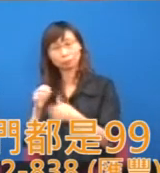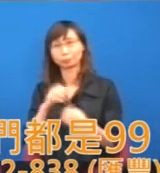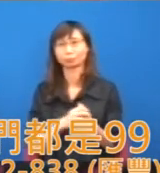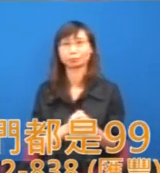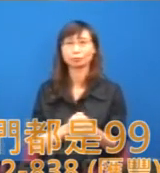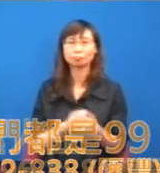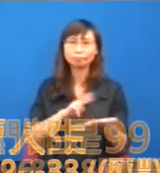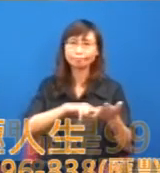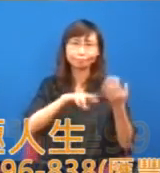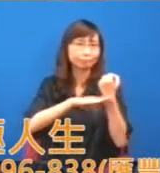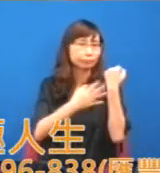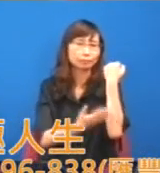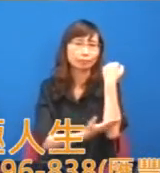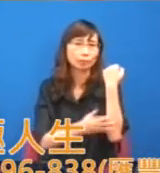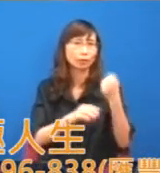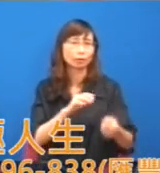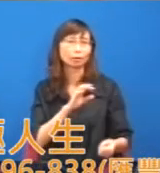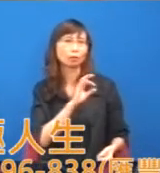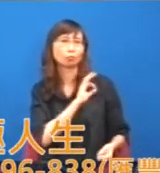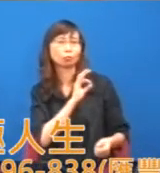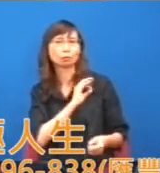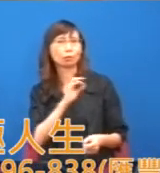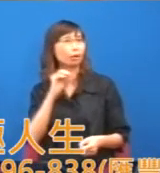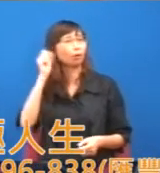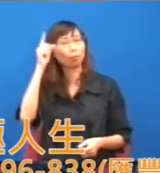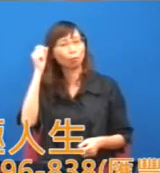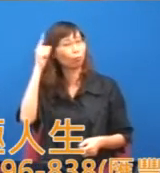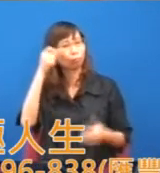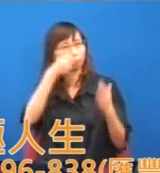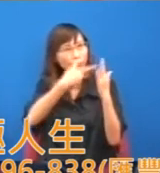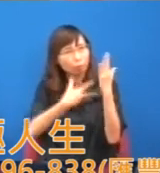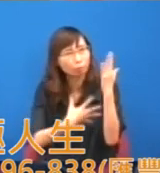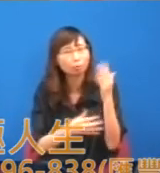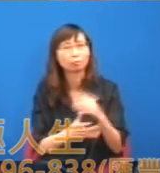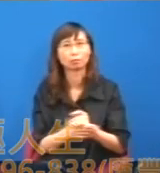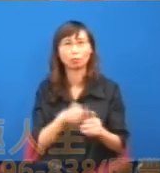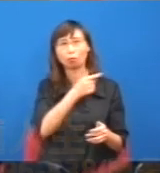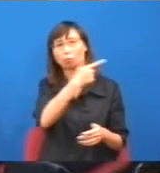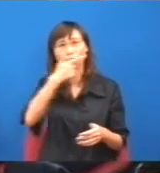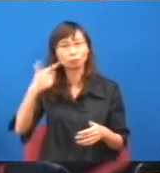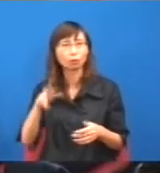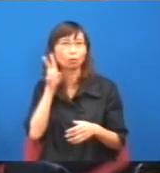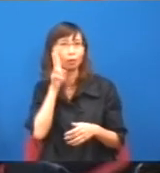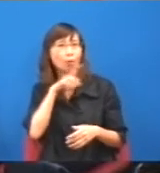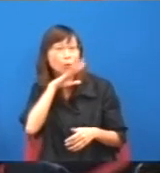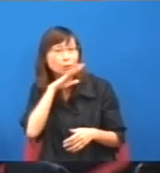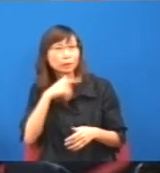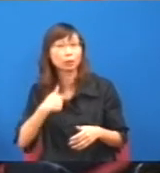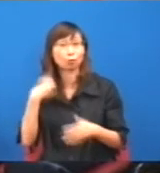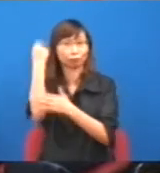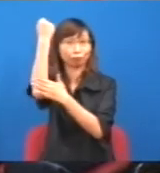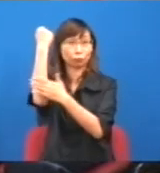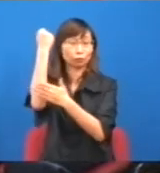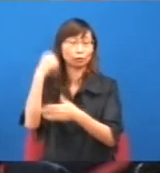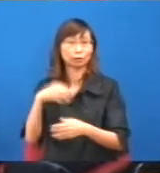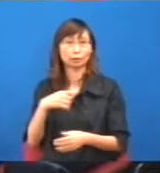很多,是不可思議的,陳規留習,譬如舉個例子,我示威那時,又